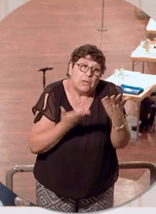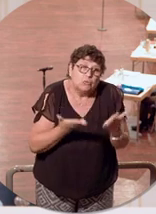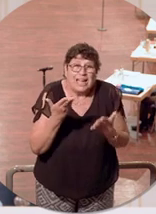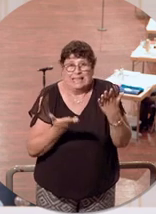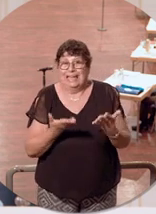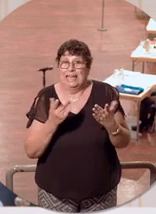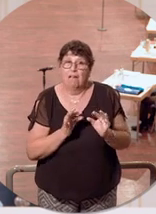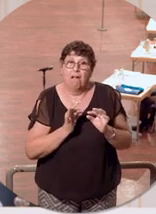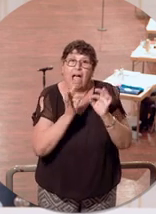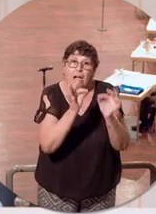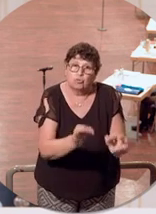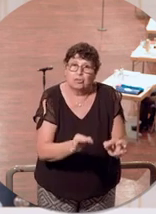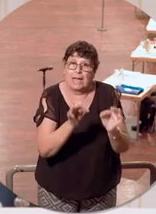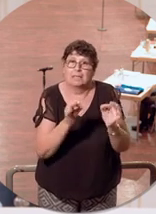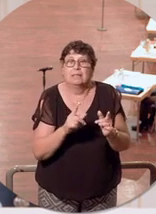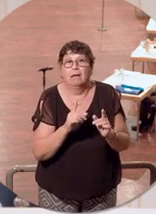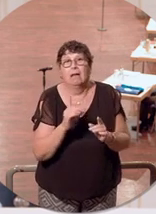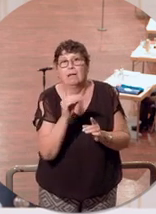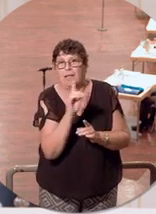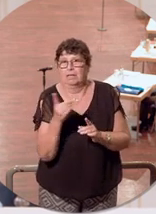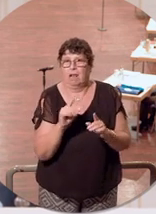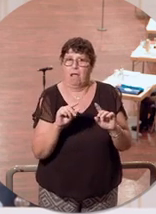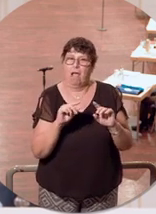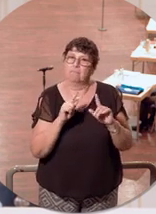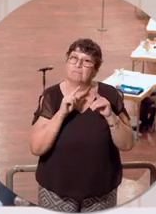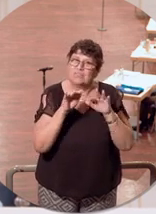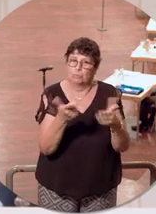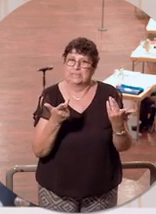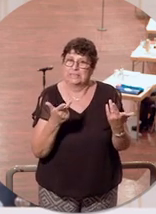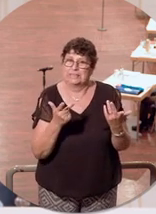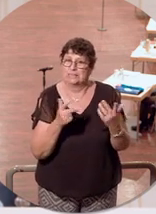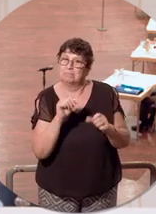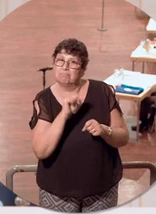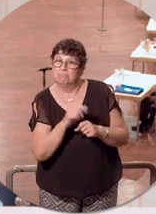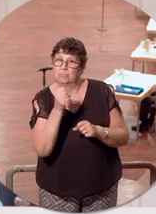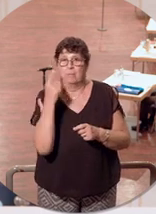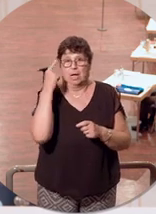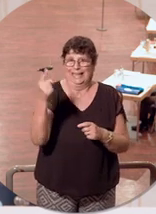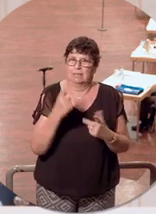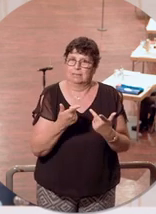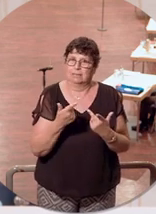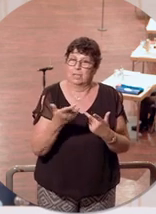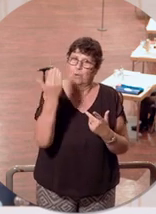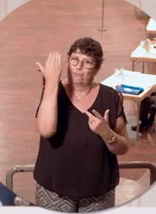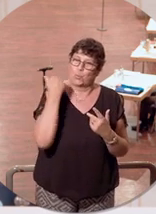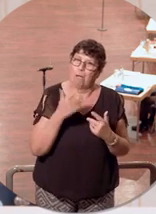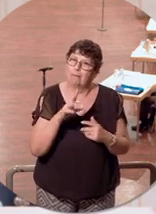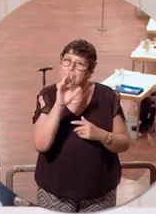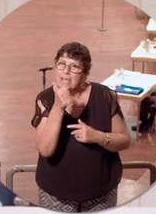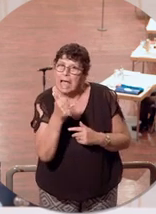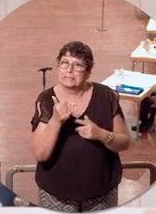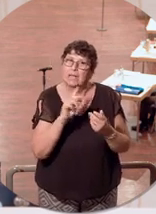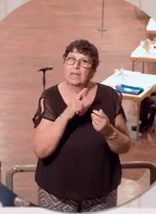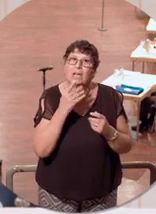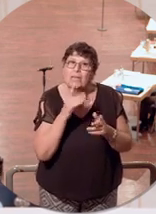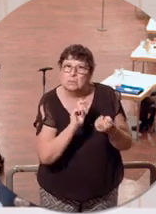ansteckenderen Delta-Variante. Wir können uns gerne nochmal erinnern an die Alpha-Variante. Ich finde es übrigens gut, das wird es nicht